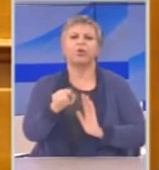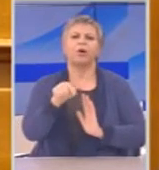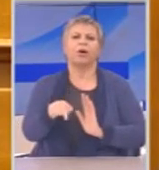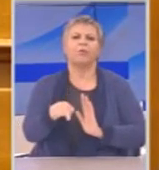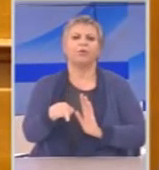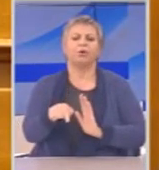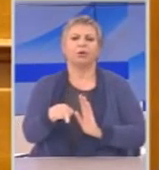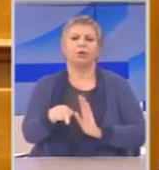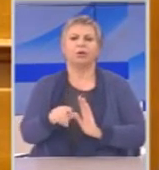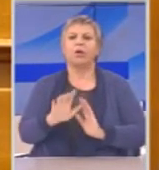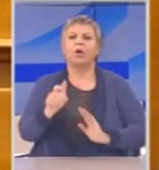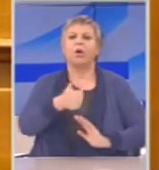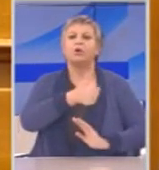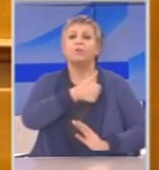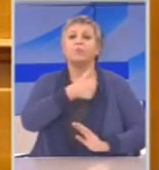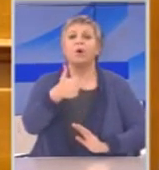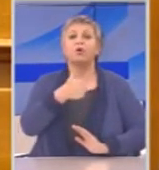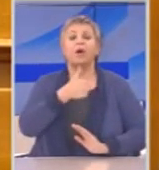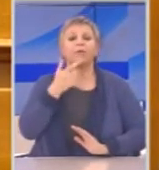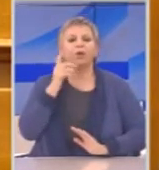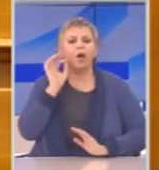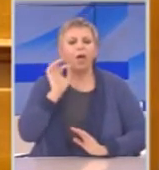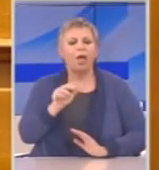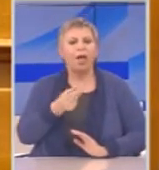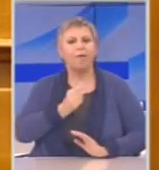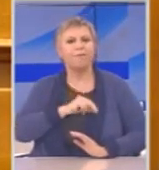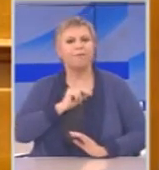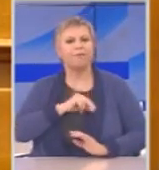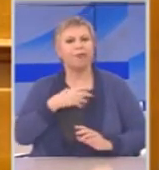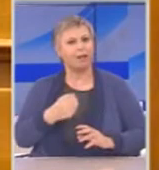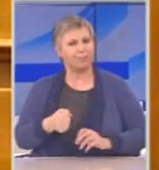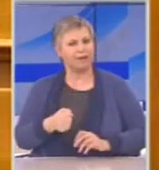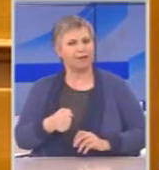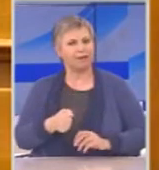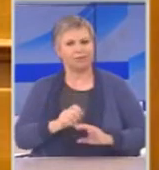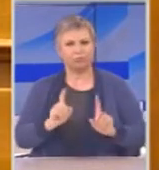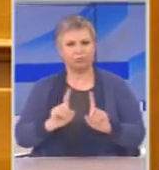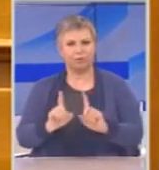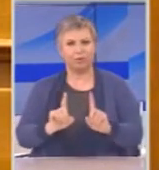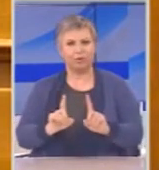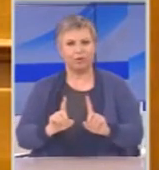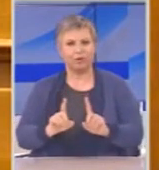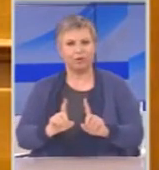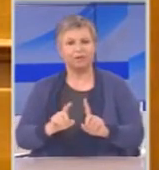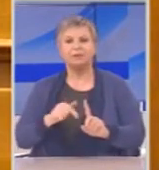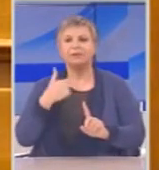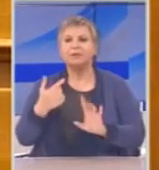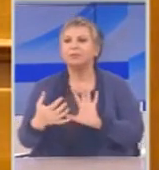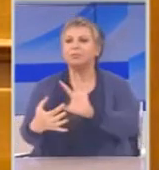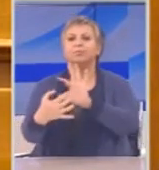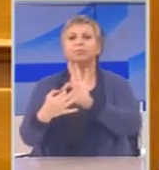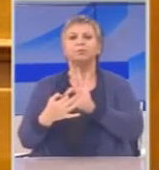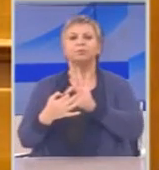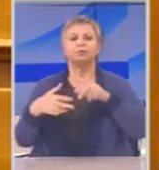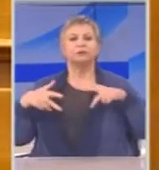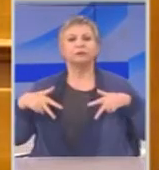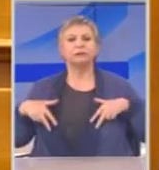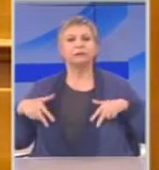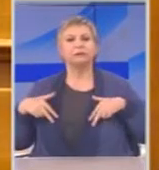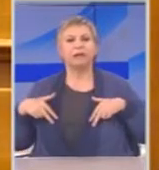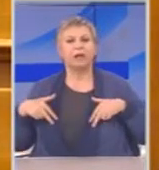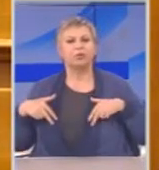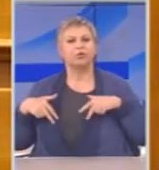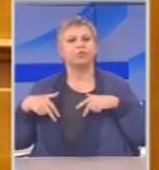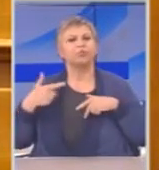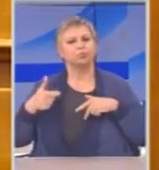για τη μίζα το είπατε και εσείς, το λένε και άλλοι στις διακρατικές συνεργασίες στις G2G